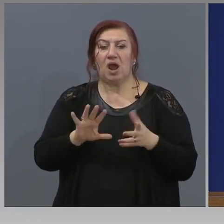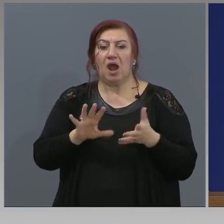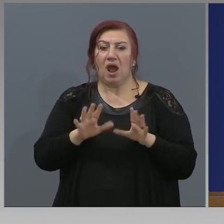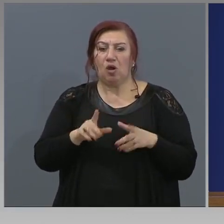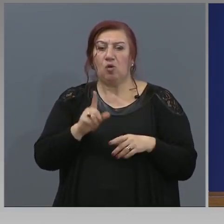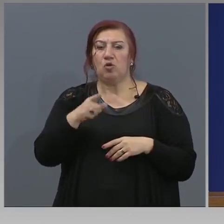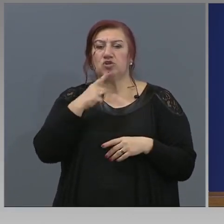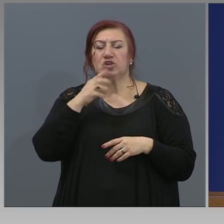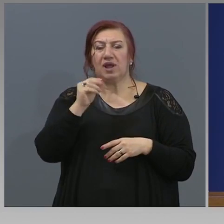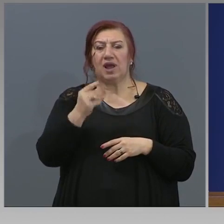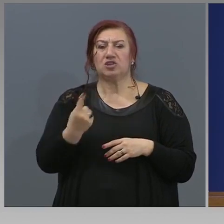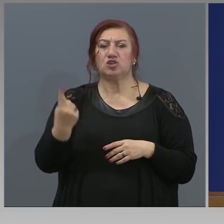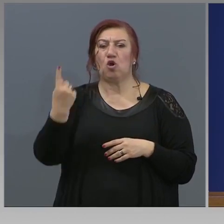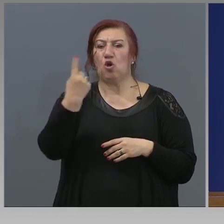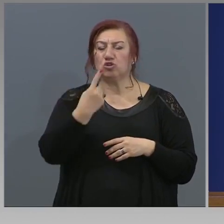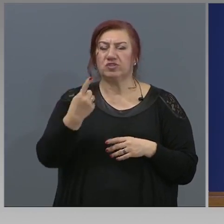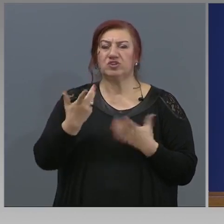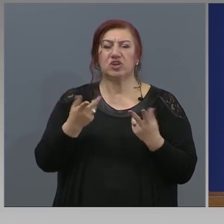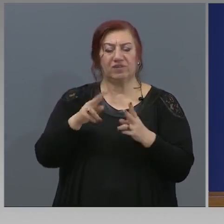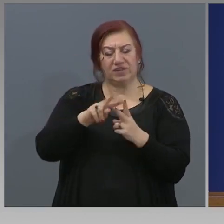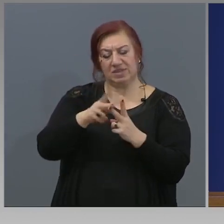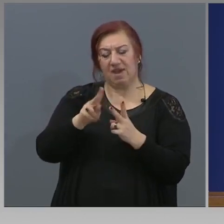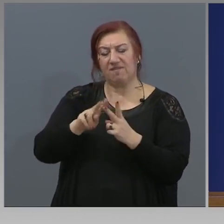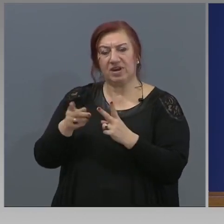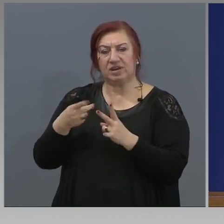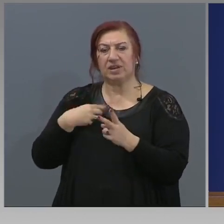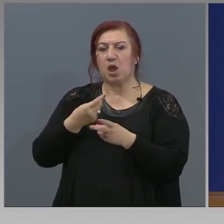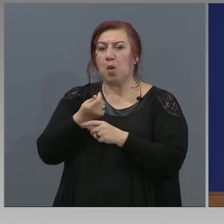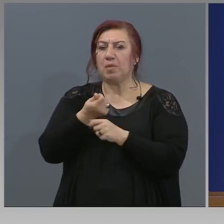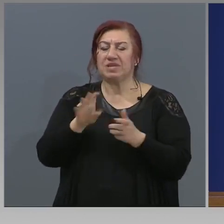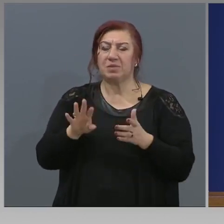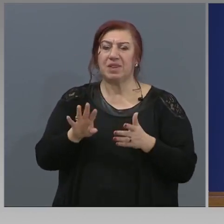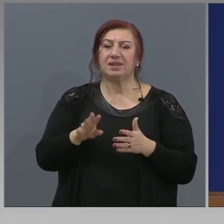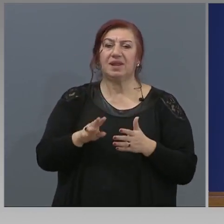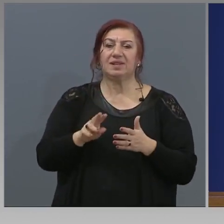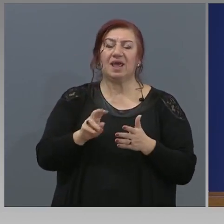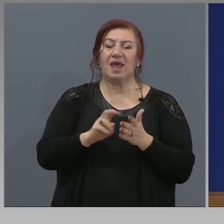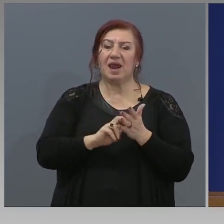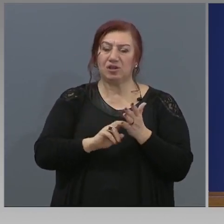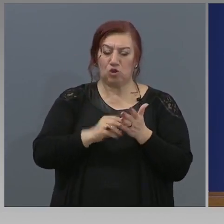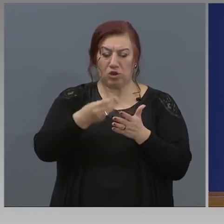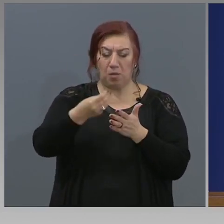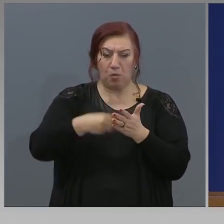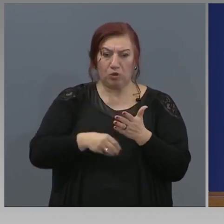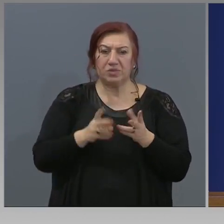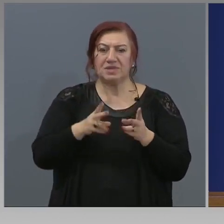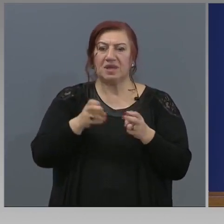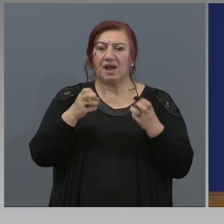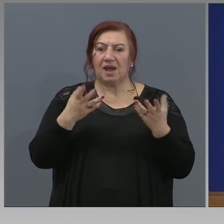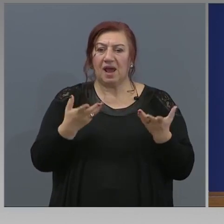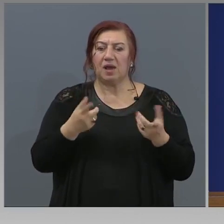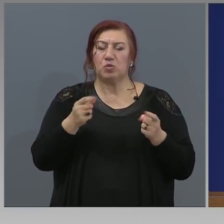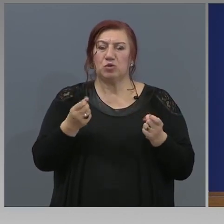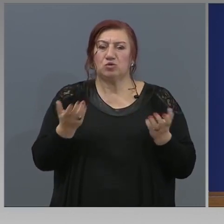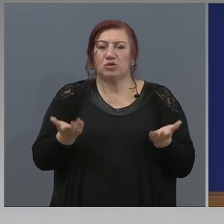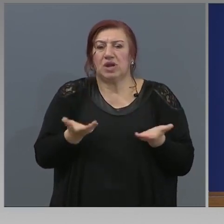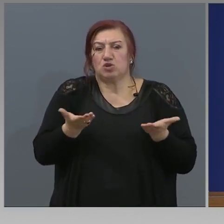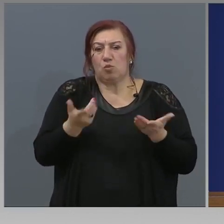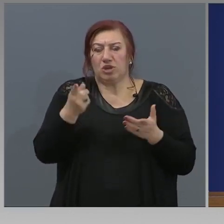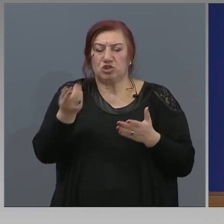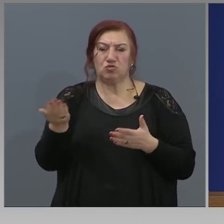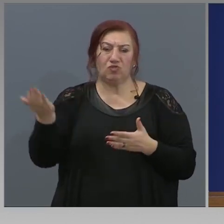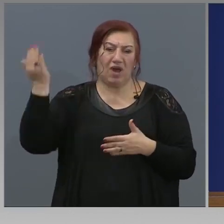кажете още веднъж вариантите за безплатен електронен подпис, кога се получава, просто да се облегчи това